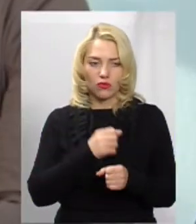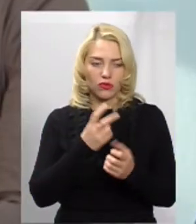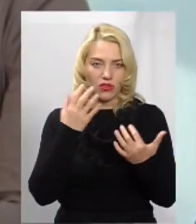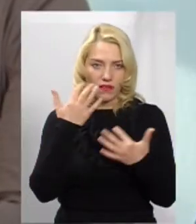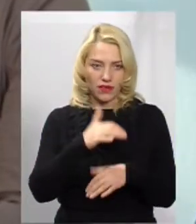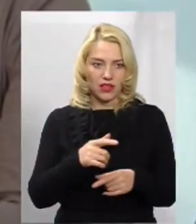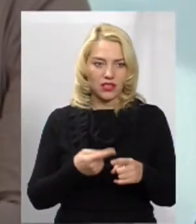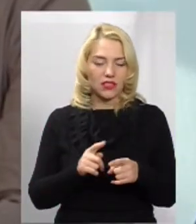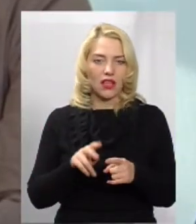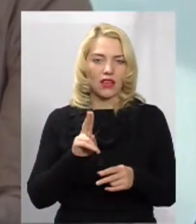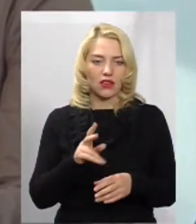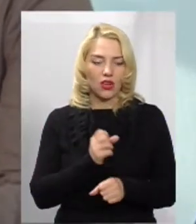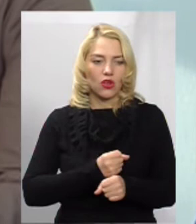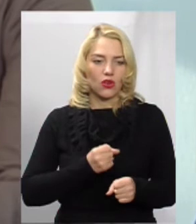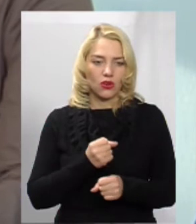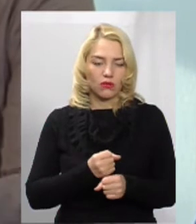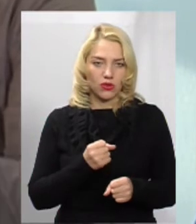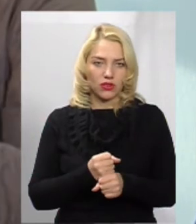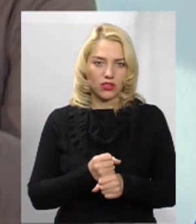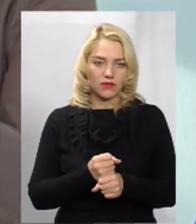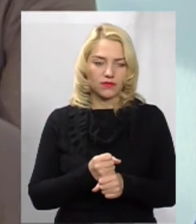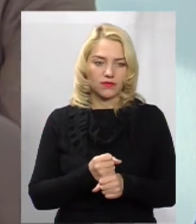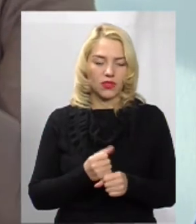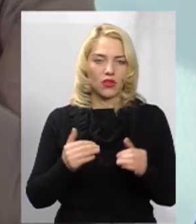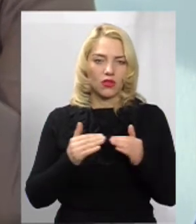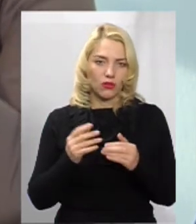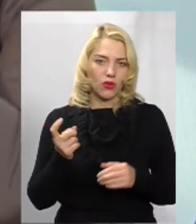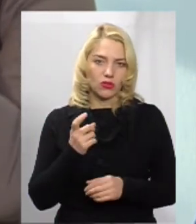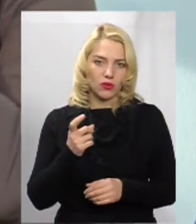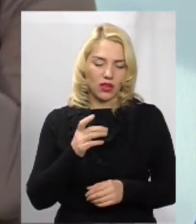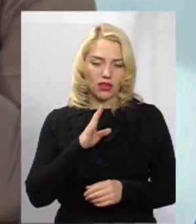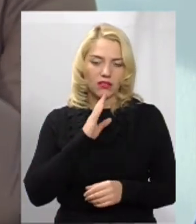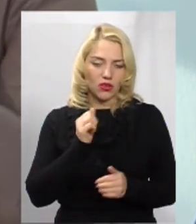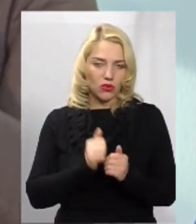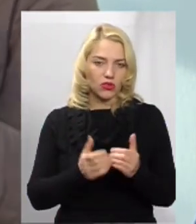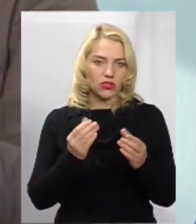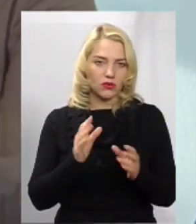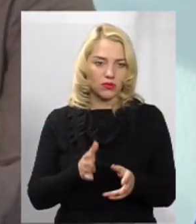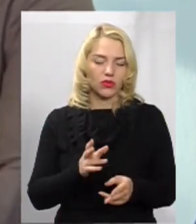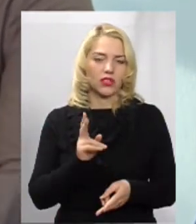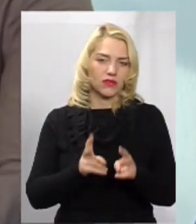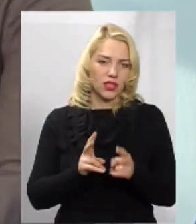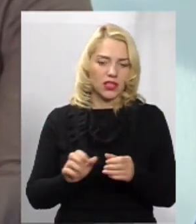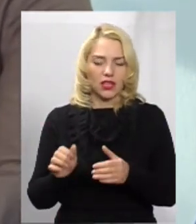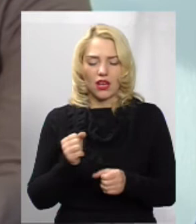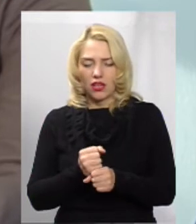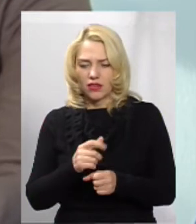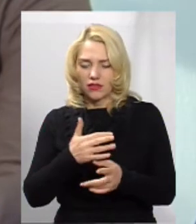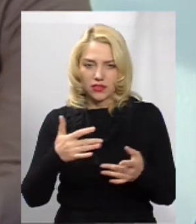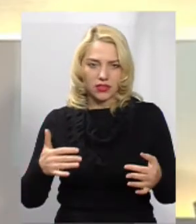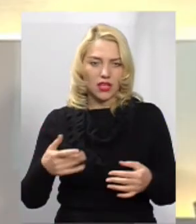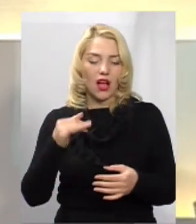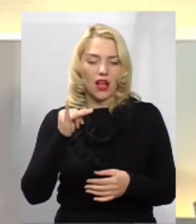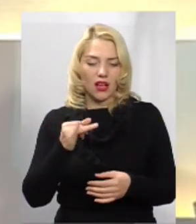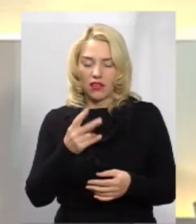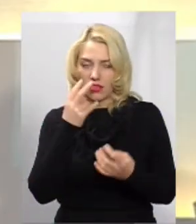як робота домогосподарки. Вона кожен день буде робити ту саму роботу, і її не буде видно.